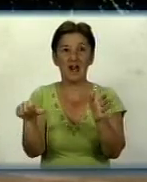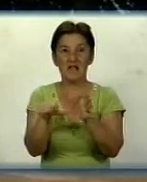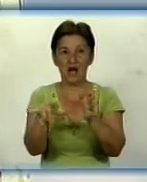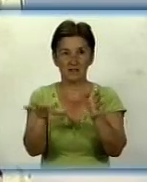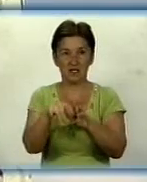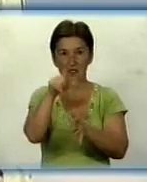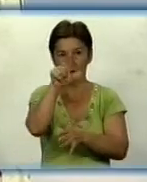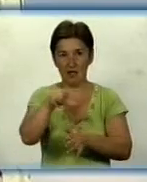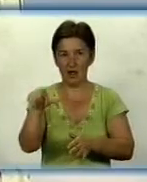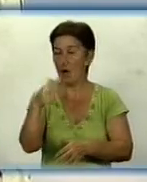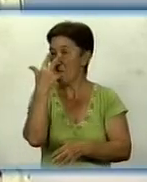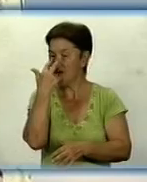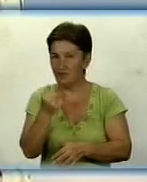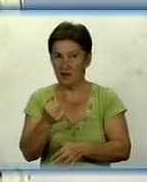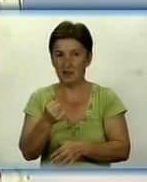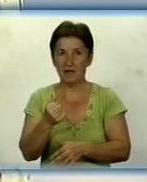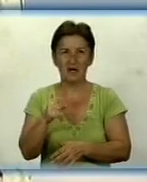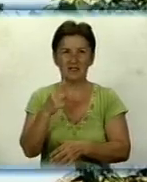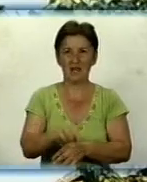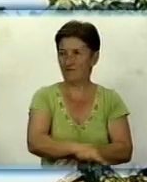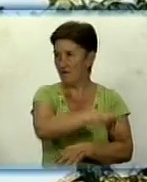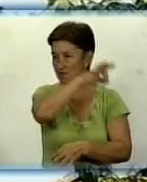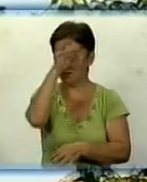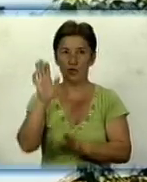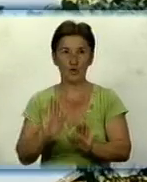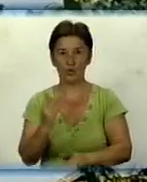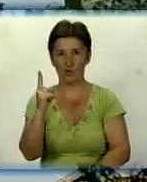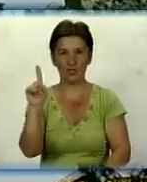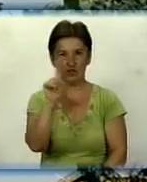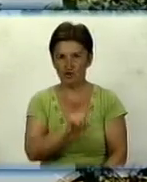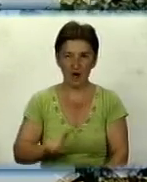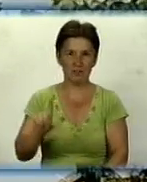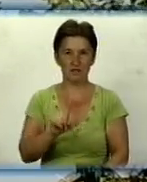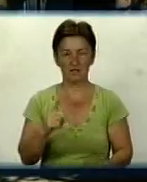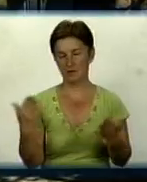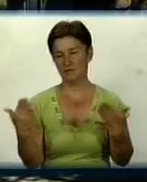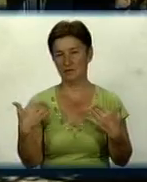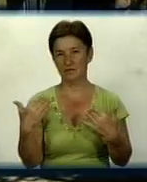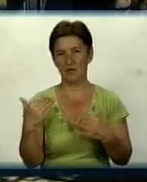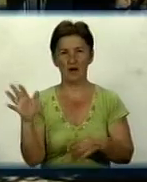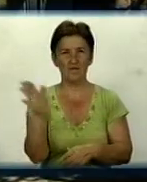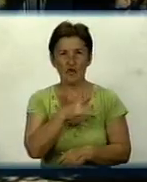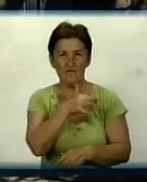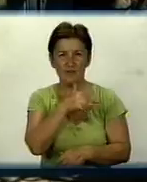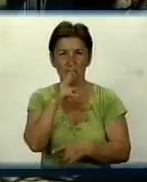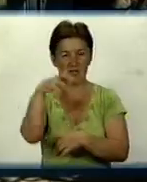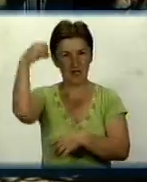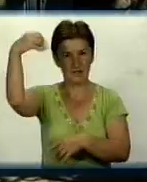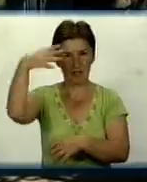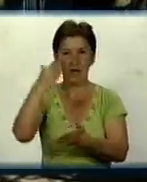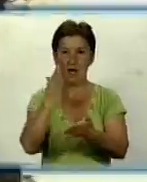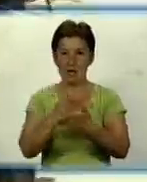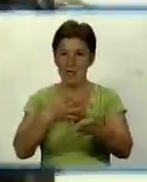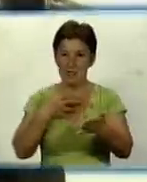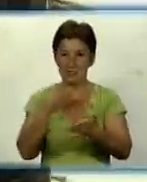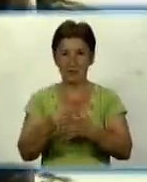звикли. На перепочинок у них за весь робочий день – всього одна година. Весь інший час проводять на сонці. Мають свій рецепт боротьби зі